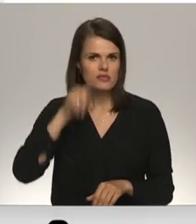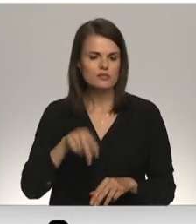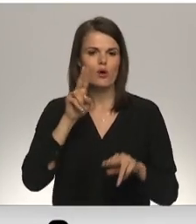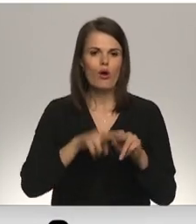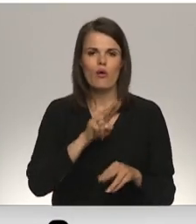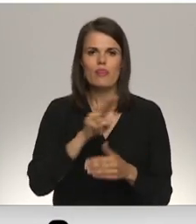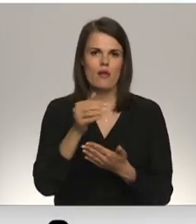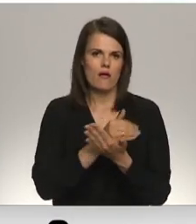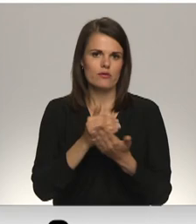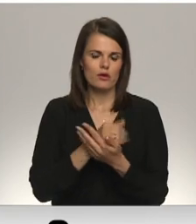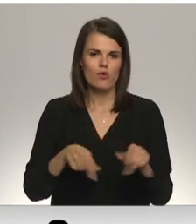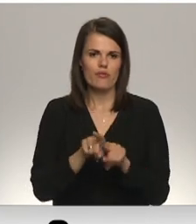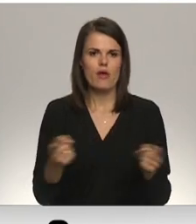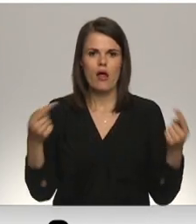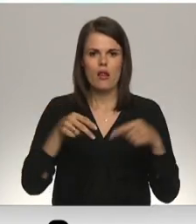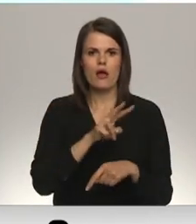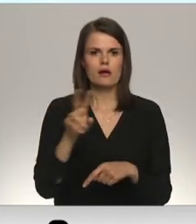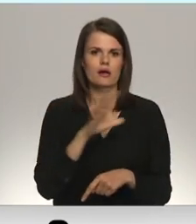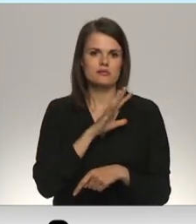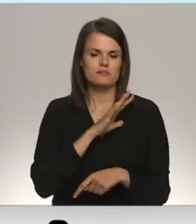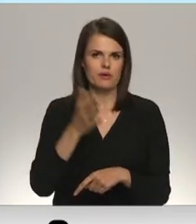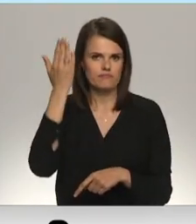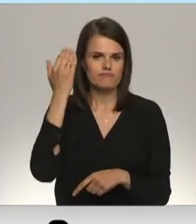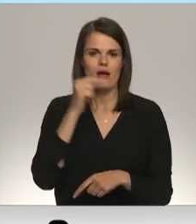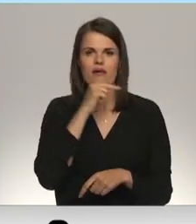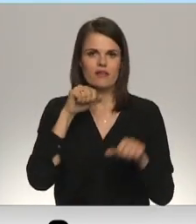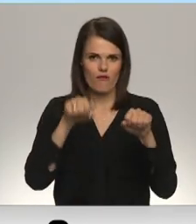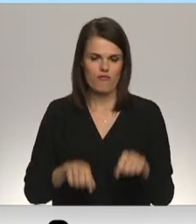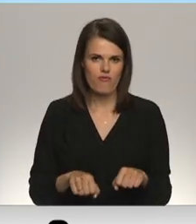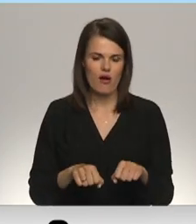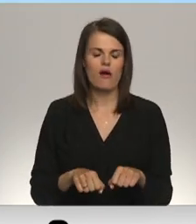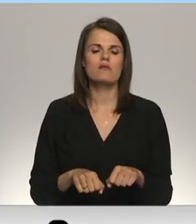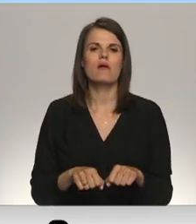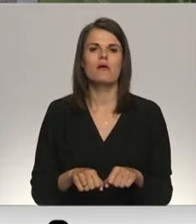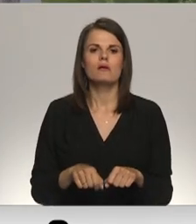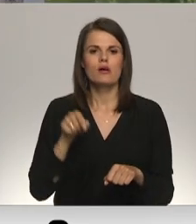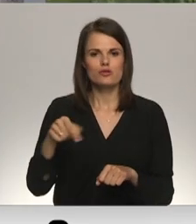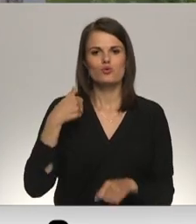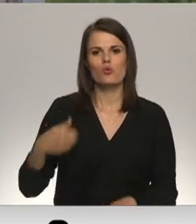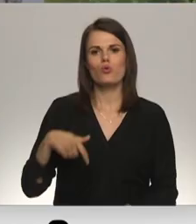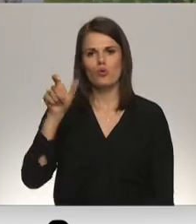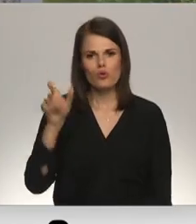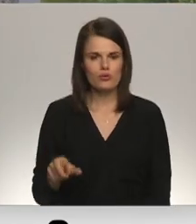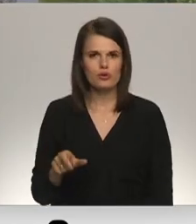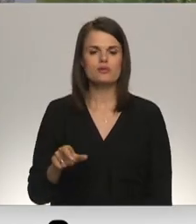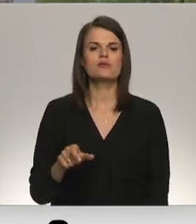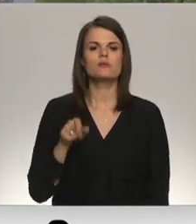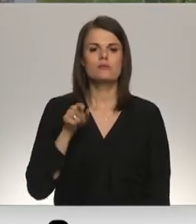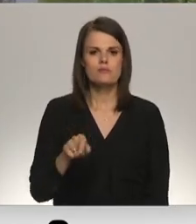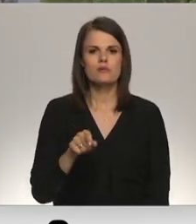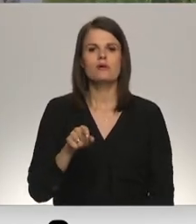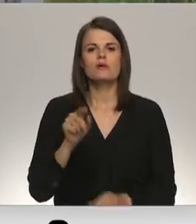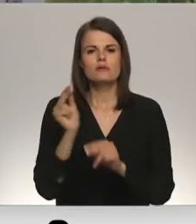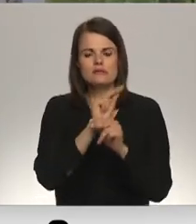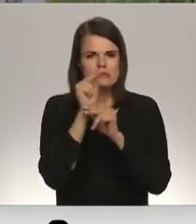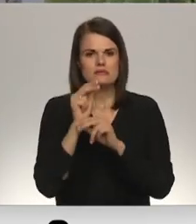neatkārtotos tie laiki, kas bija mūsu ottajā krīva režīmā. Šis ir kuldītsnieks, smagi gāja mūsu samontēt